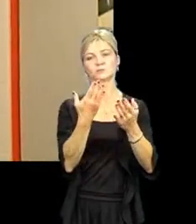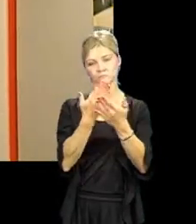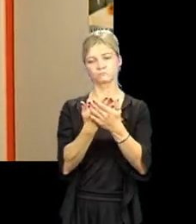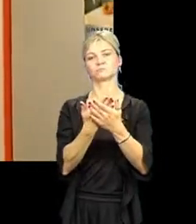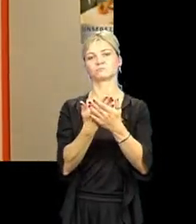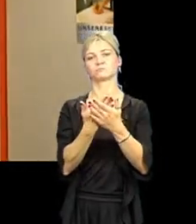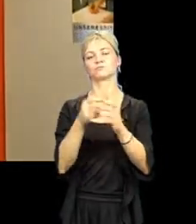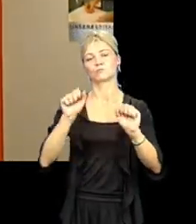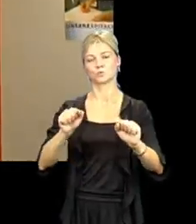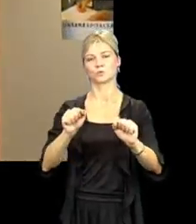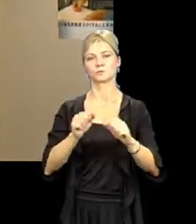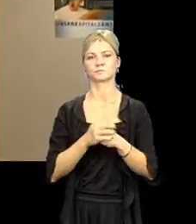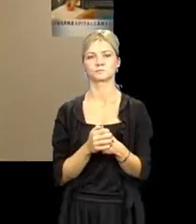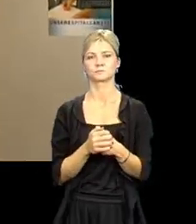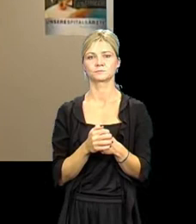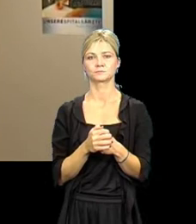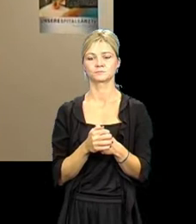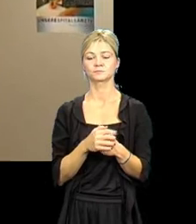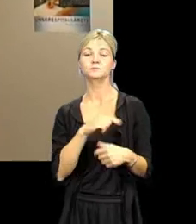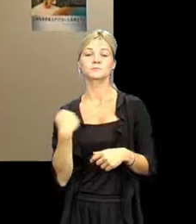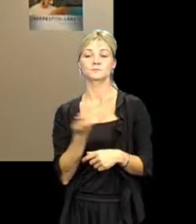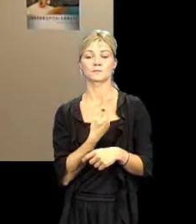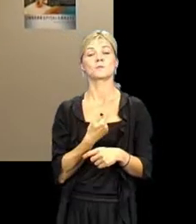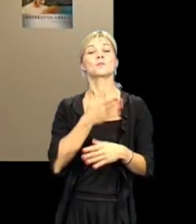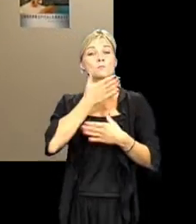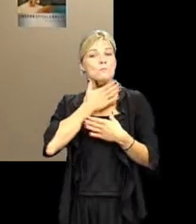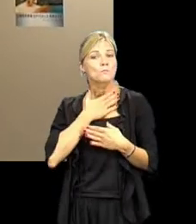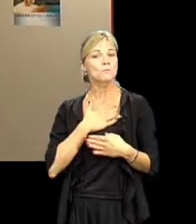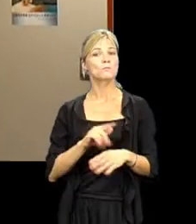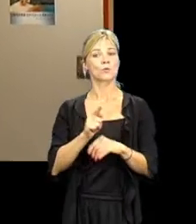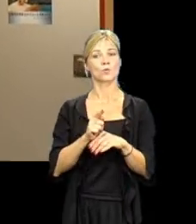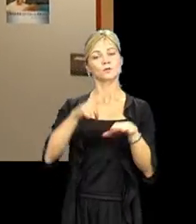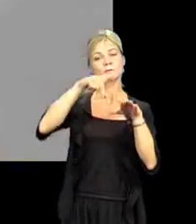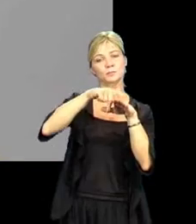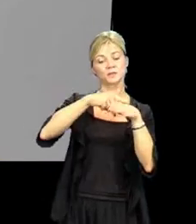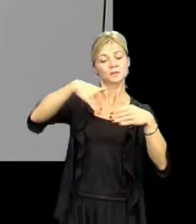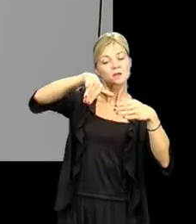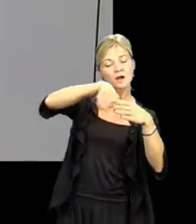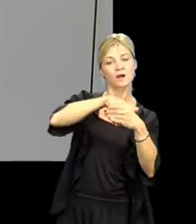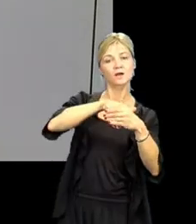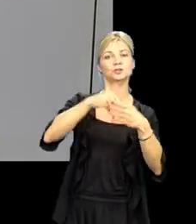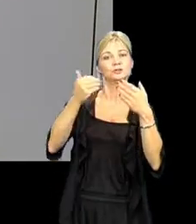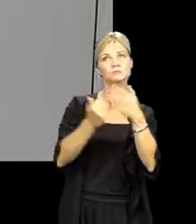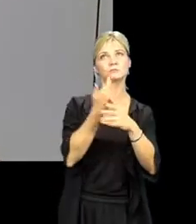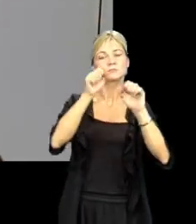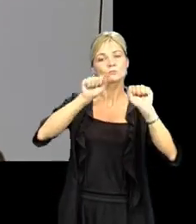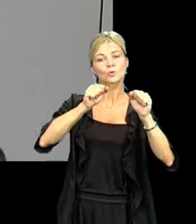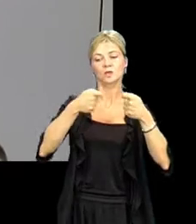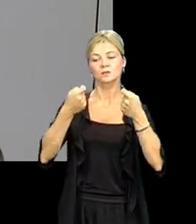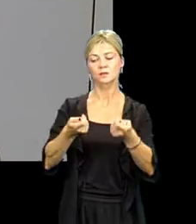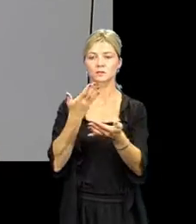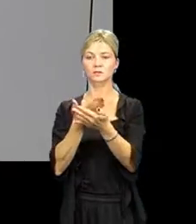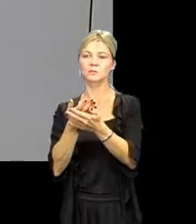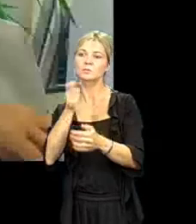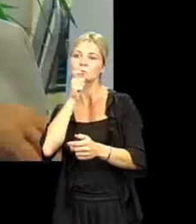eine Möglichkeit zu geben, im Berufsleben Fuß zu fassen bzw. sich voll